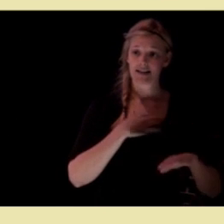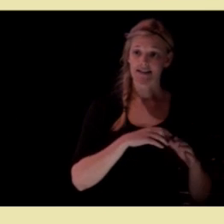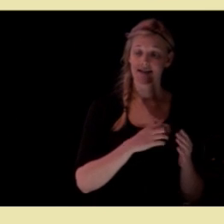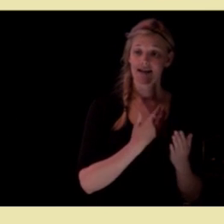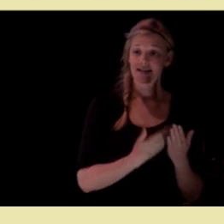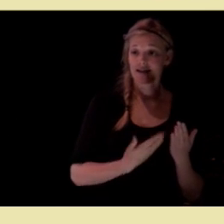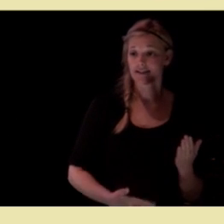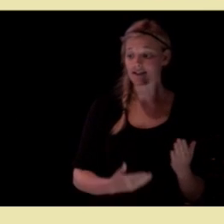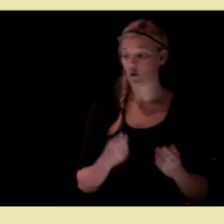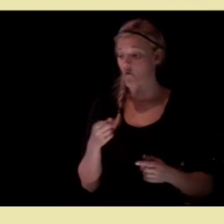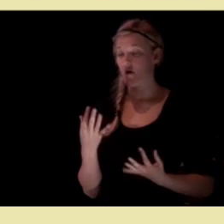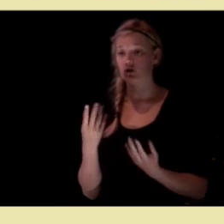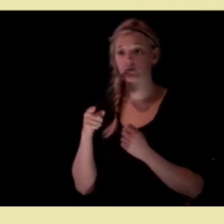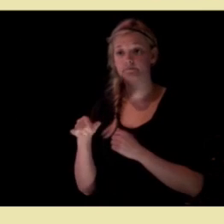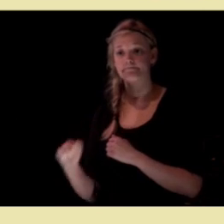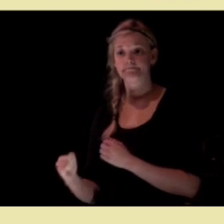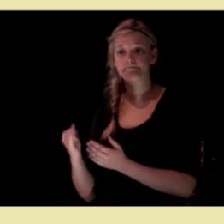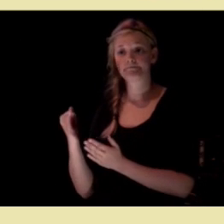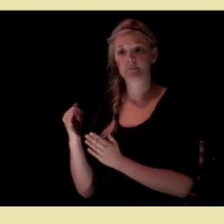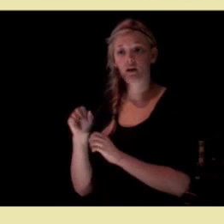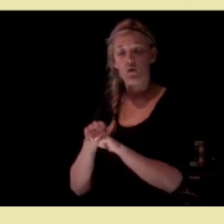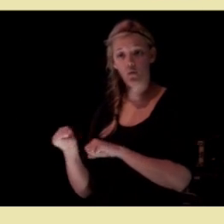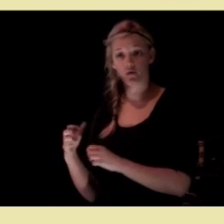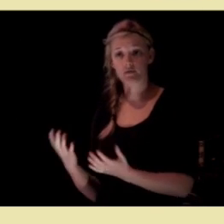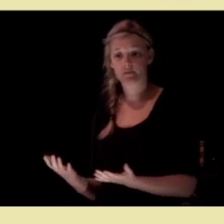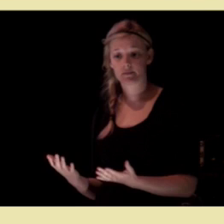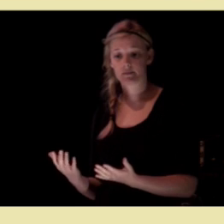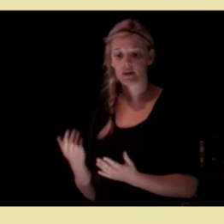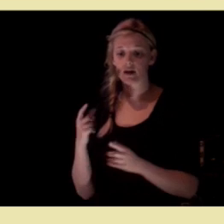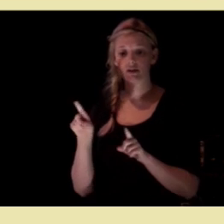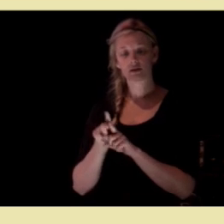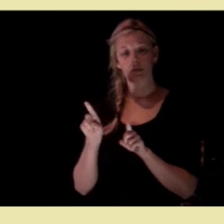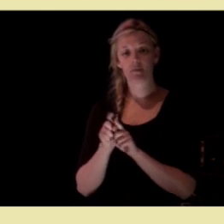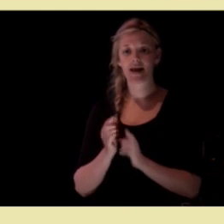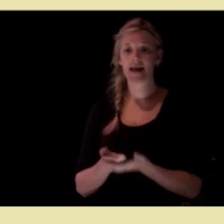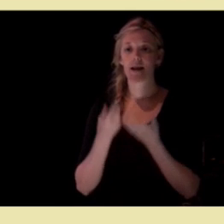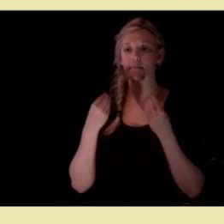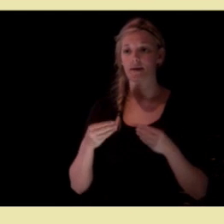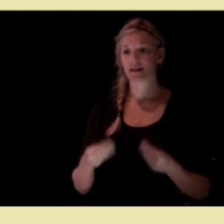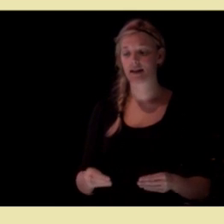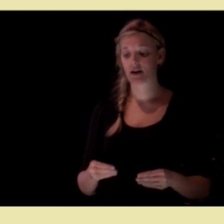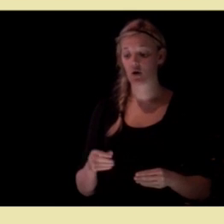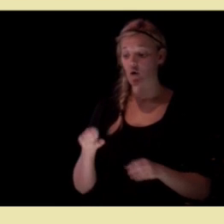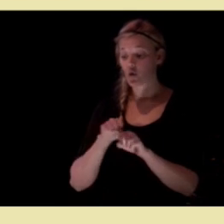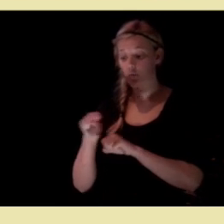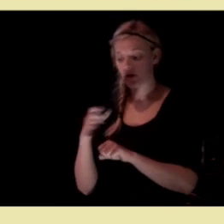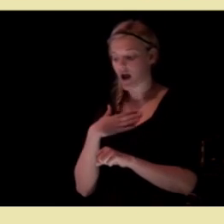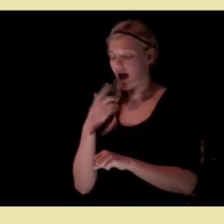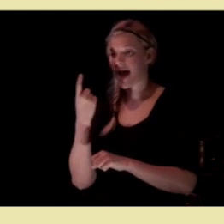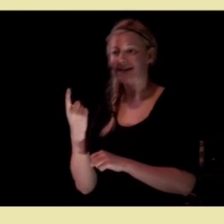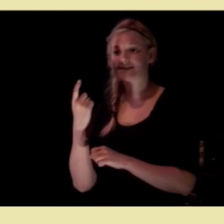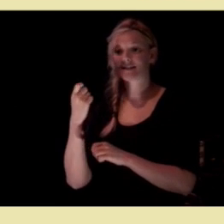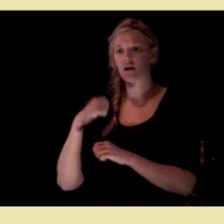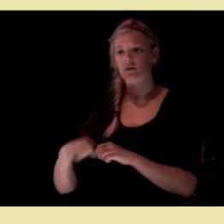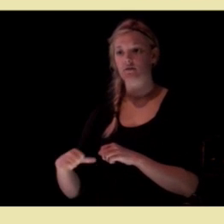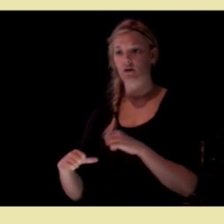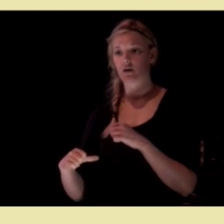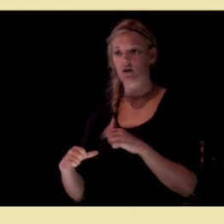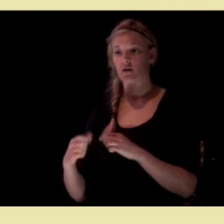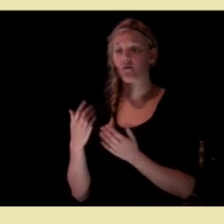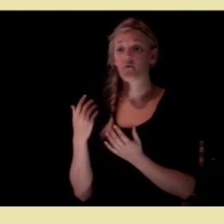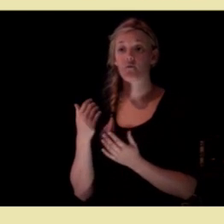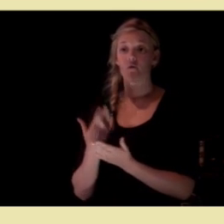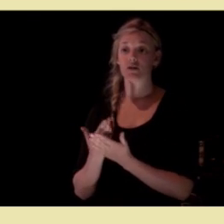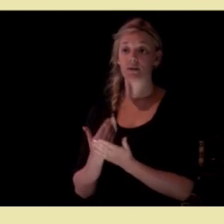og det som ligger i kommunen. Det samme innenfor hjelpemidler, hvor kommunene i dag har et ansvar for hjelpemidler,